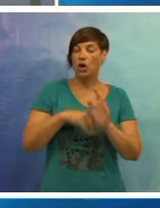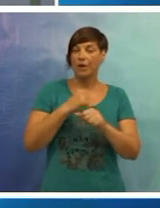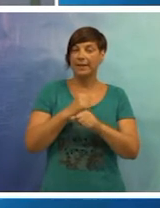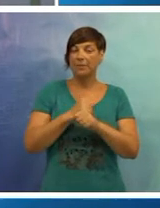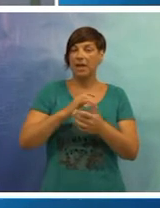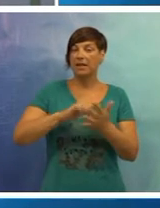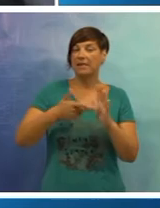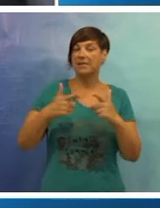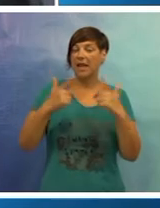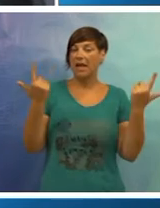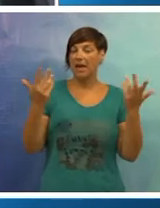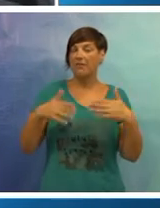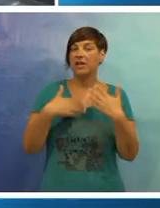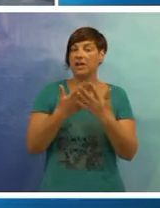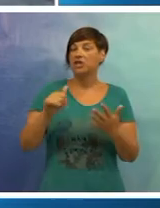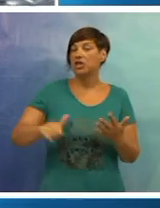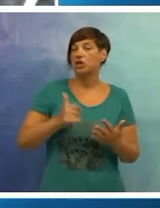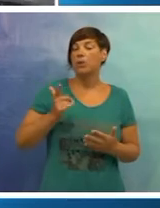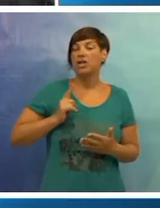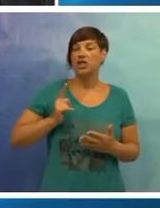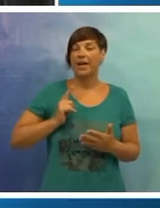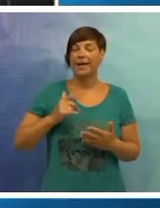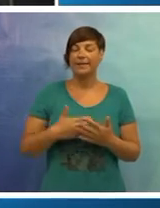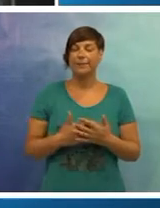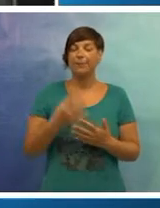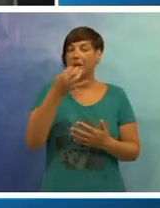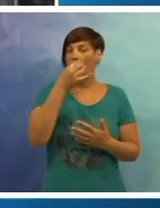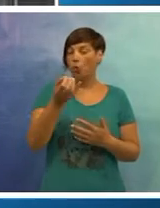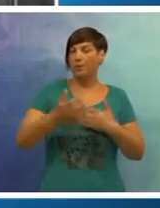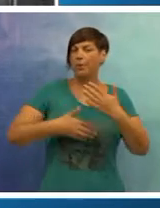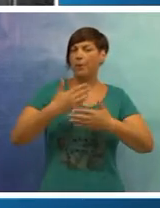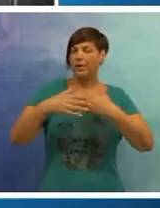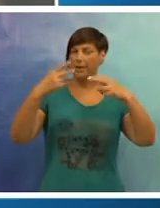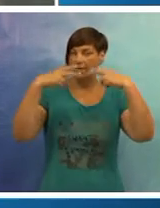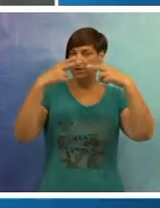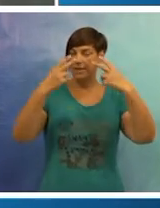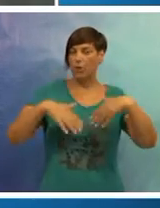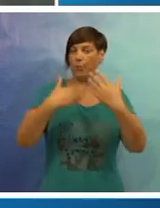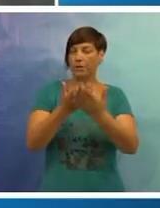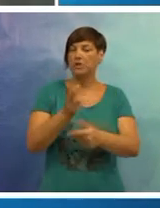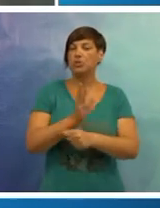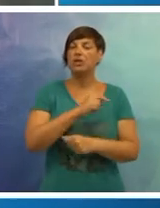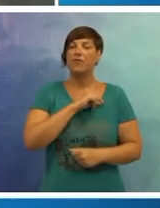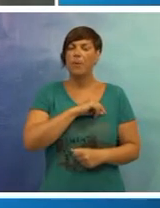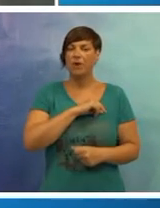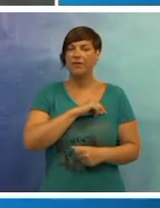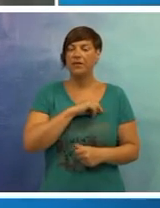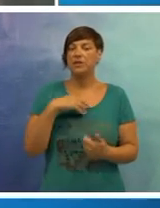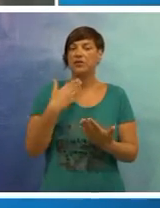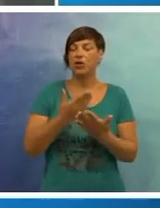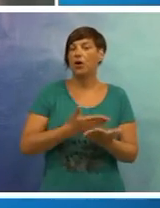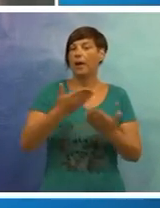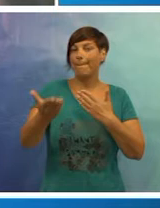nezakonitim radnjama cijela javnost će očito još morati pričekati. Upito pokretanju istrage uputili smo i državnom